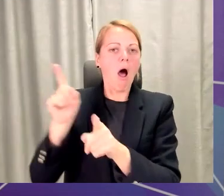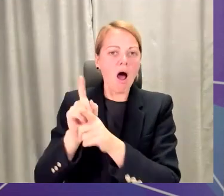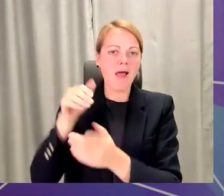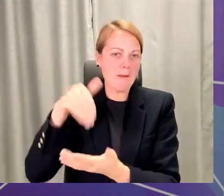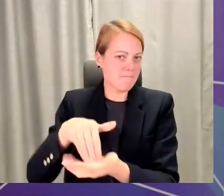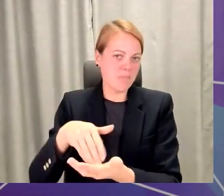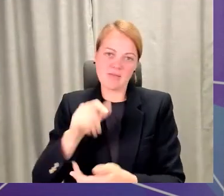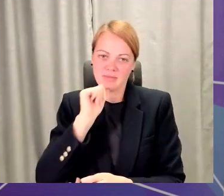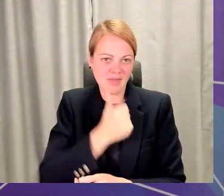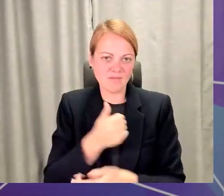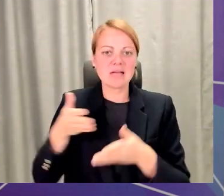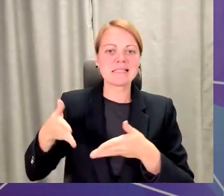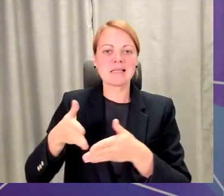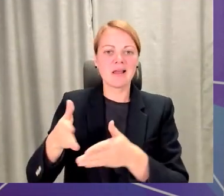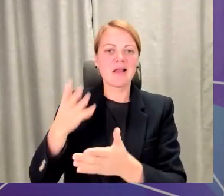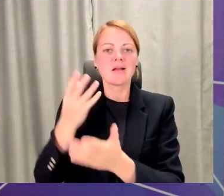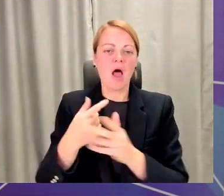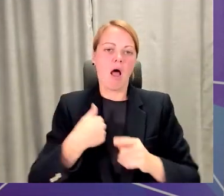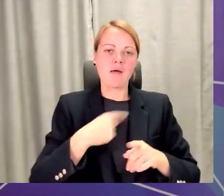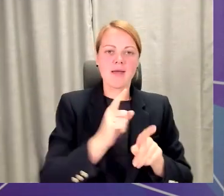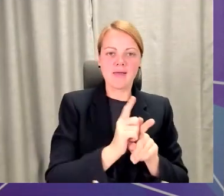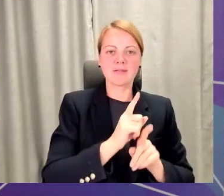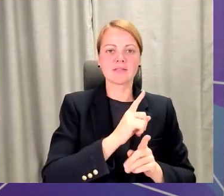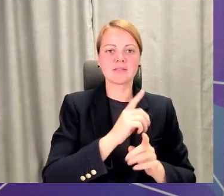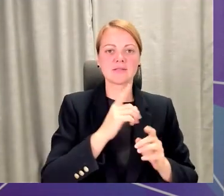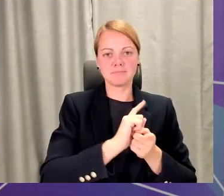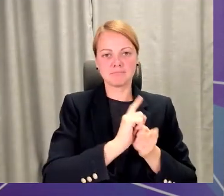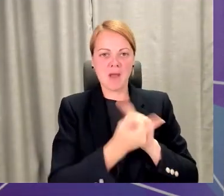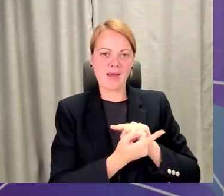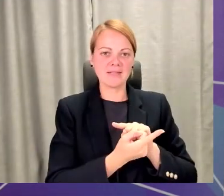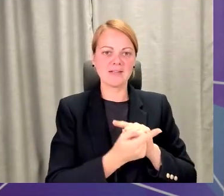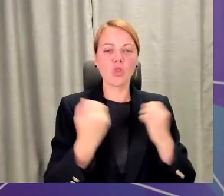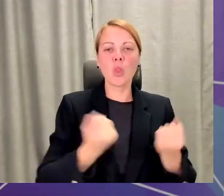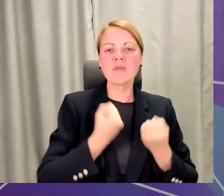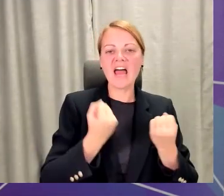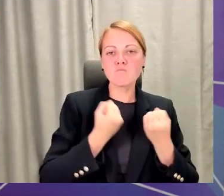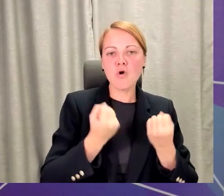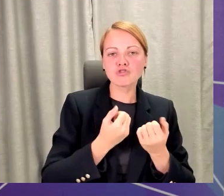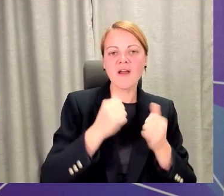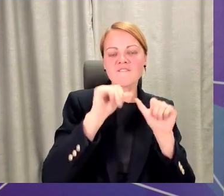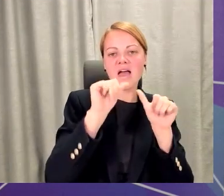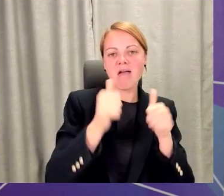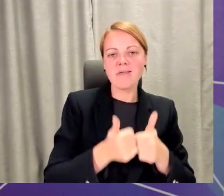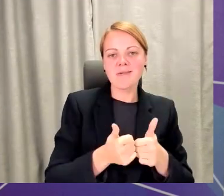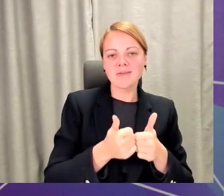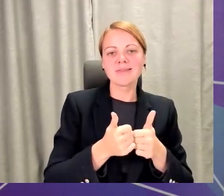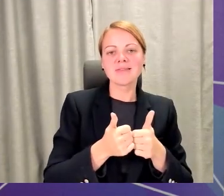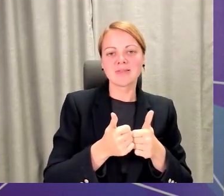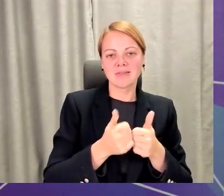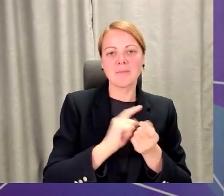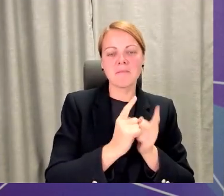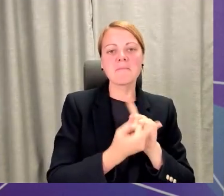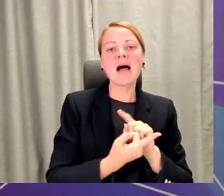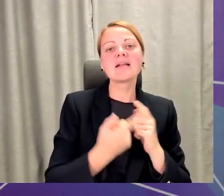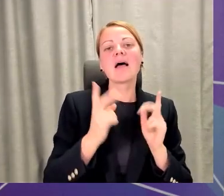arī es esmu mainījusi vairāk kārt gan savas nodarbošanās veidu, gan to, kā es iegūst izglītību,